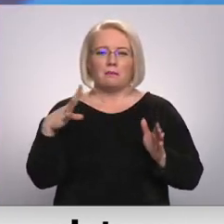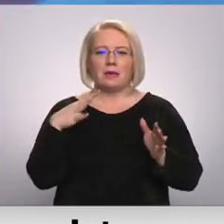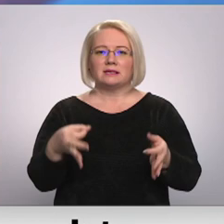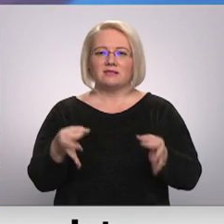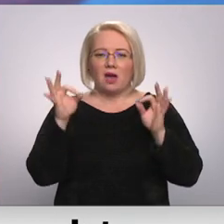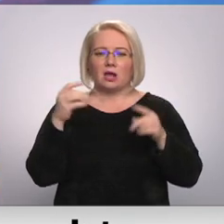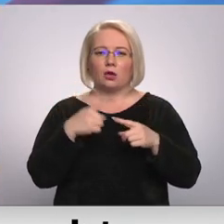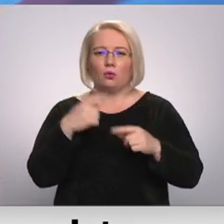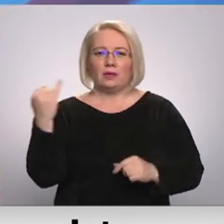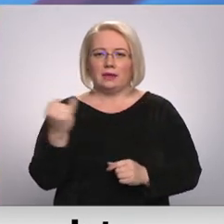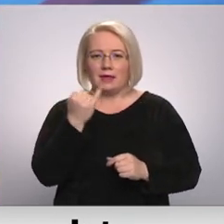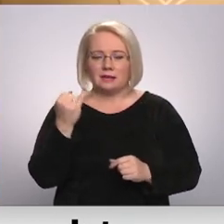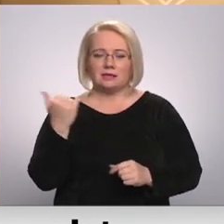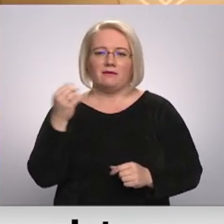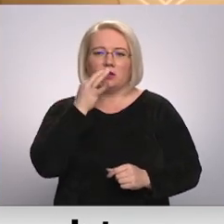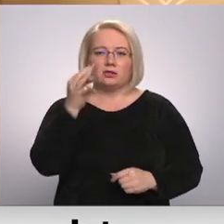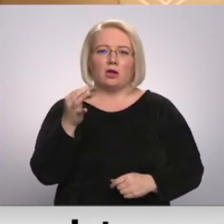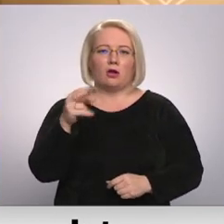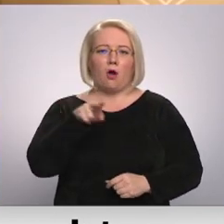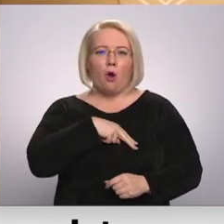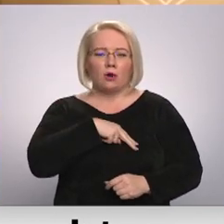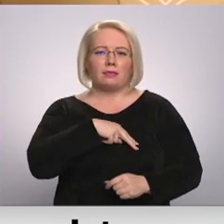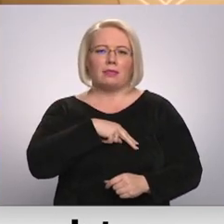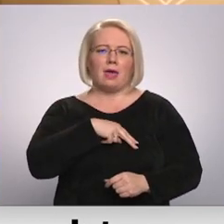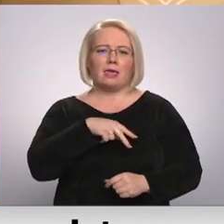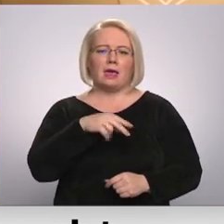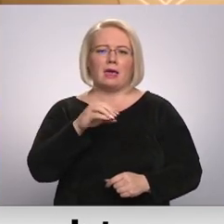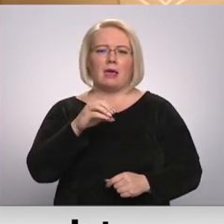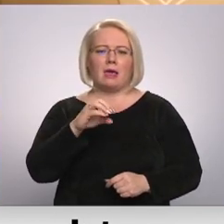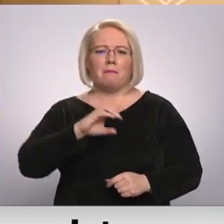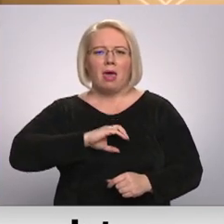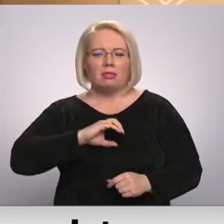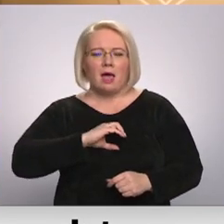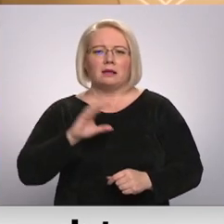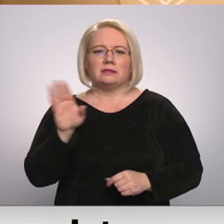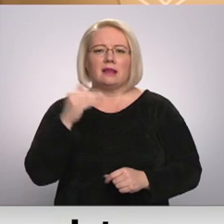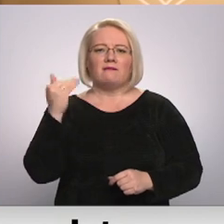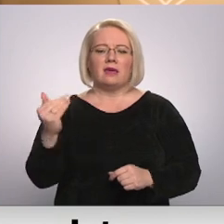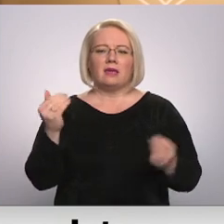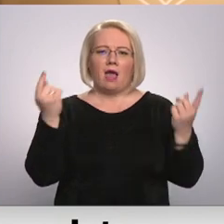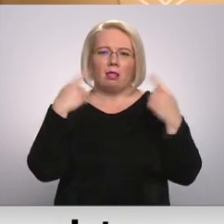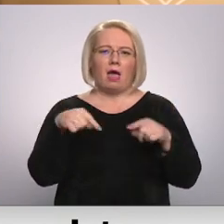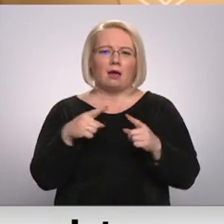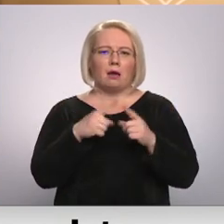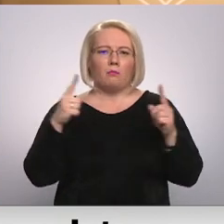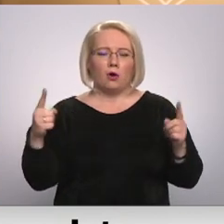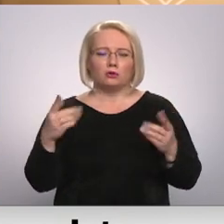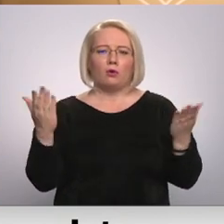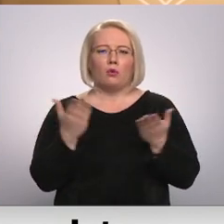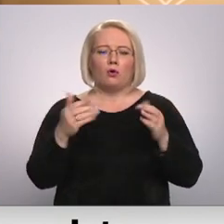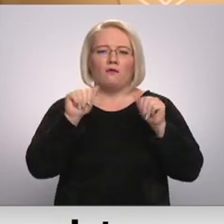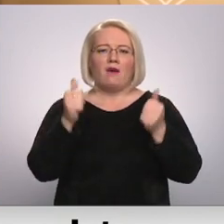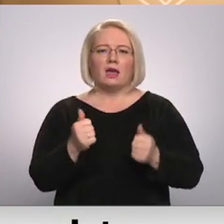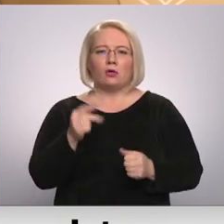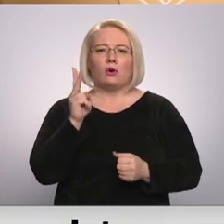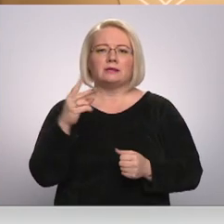interesantus. Šie ordeņi, šīs medaļas jau ir, tā ir viņa laika līnija. Tas ir viss, kas ir veidojis Kerbets kā